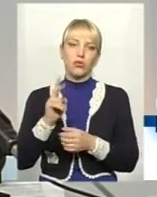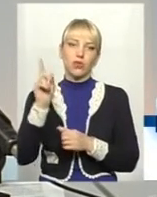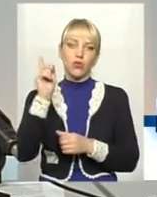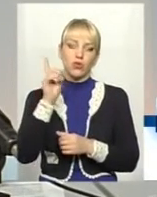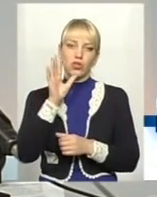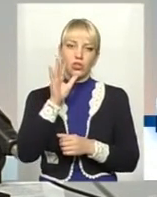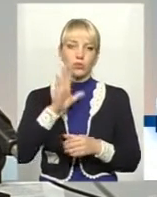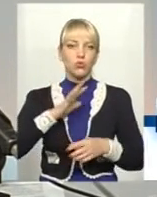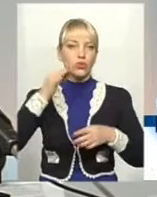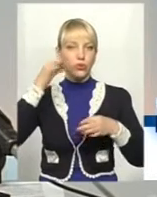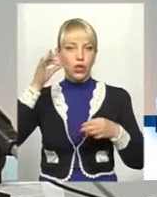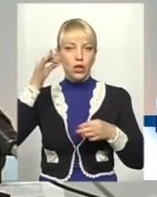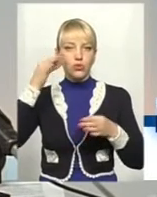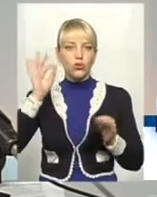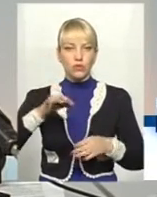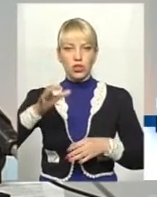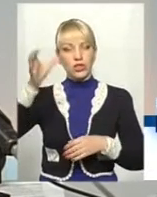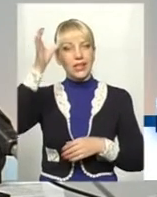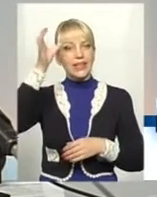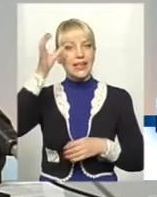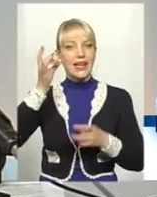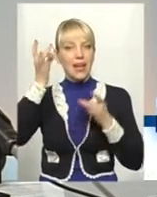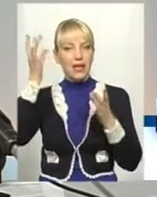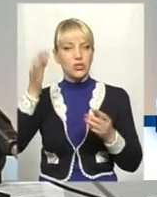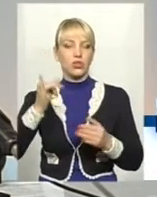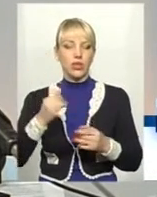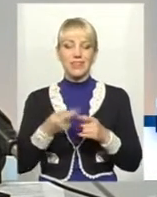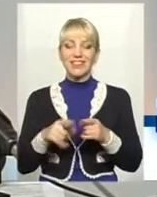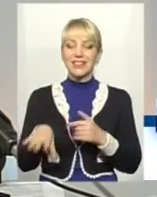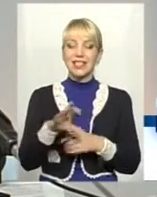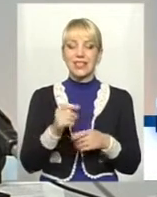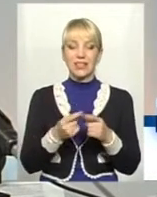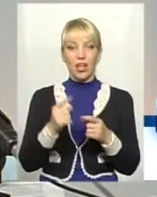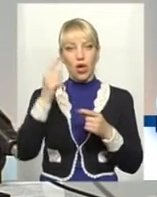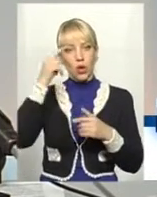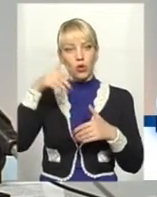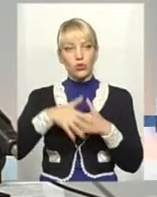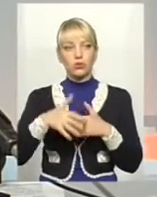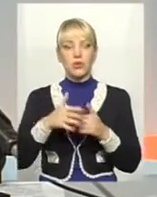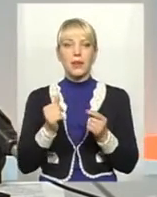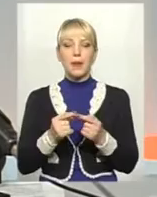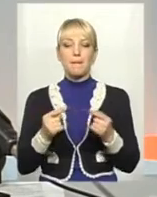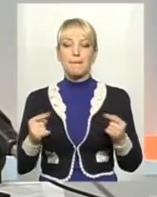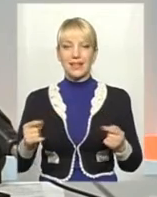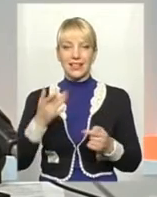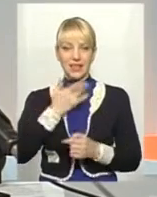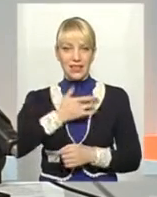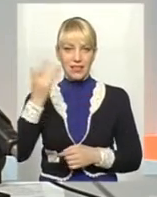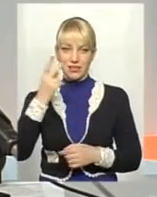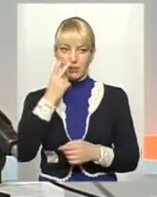були освідченими, інтелігенція, вони це все розуміли. І методи на той час радянські вони бачили. І